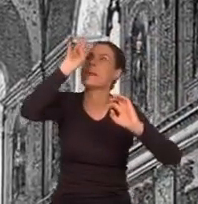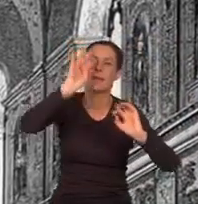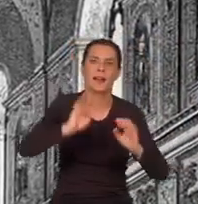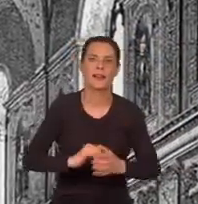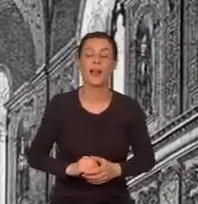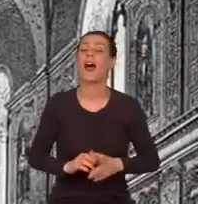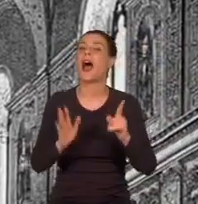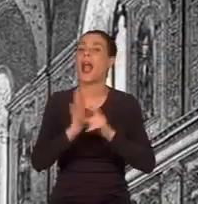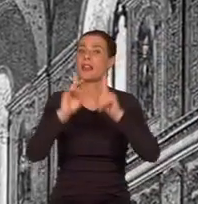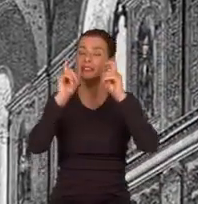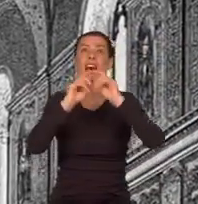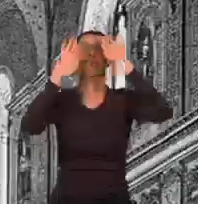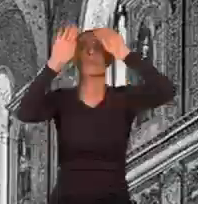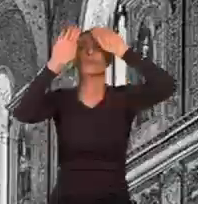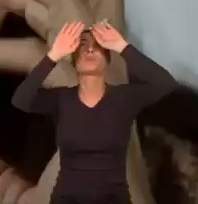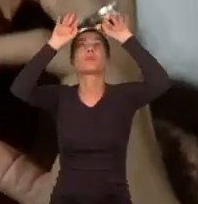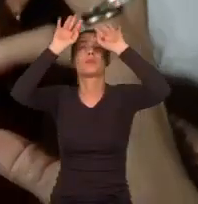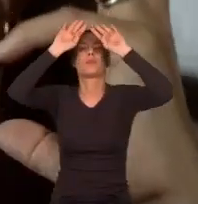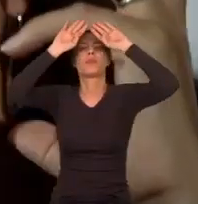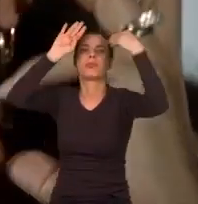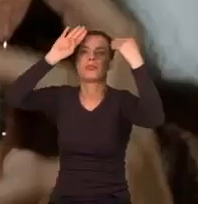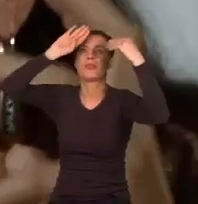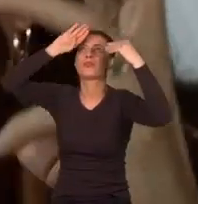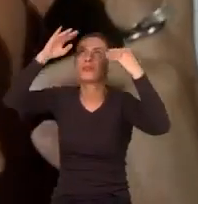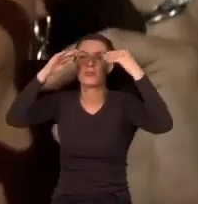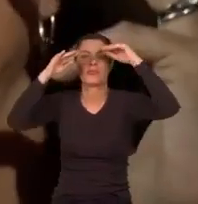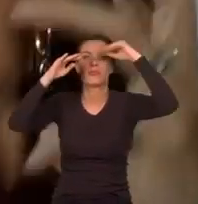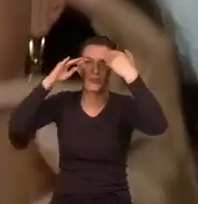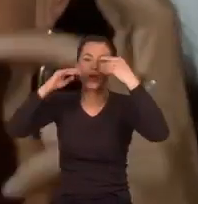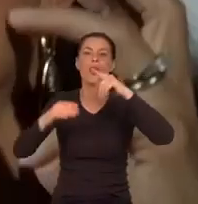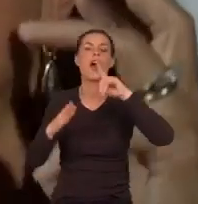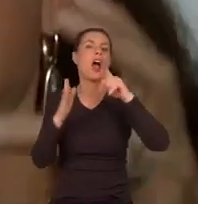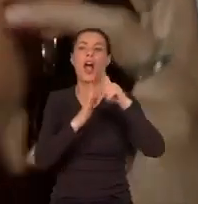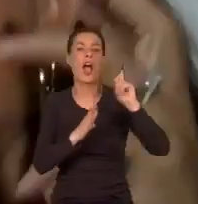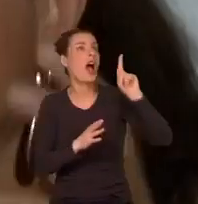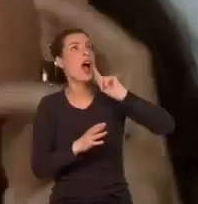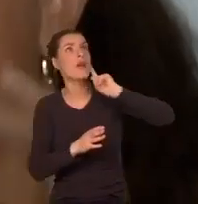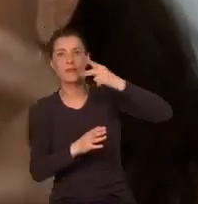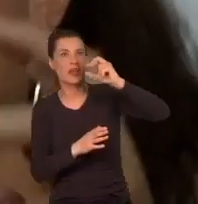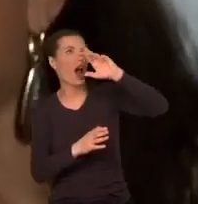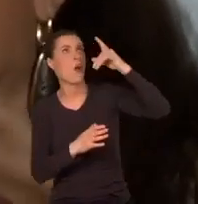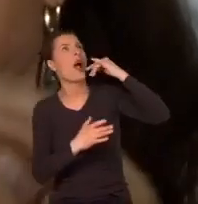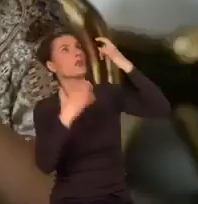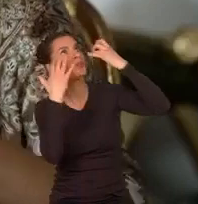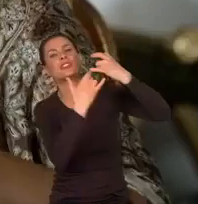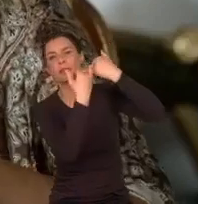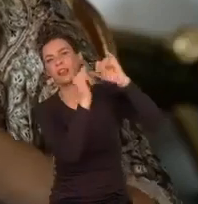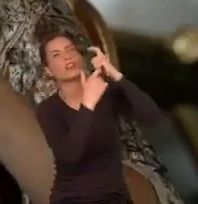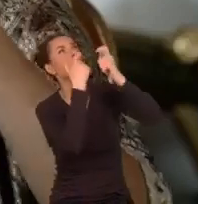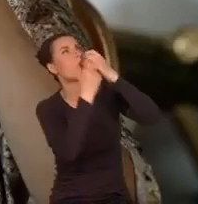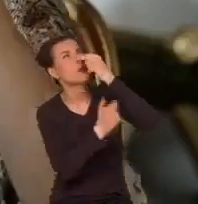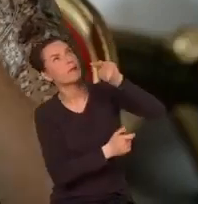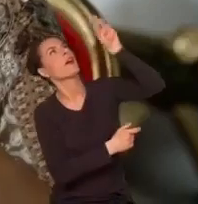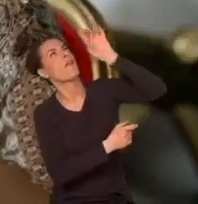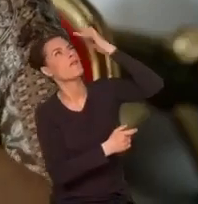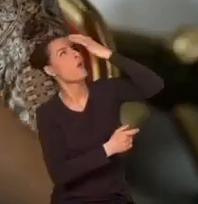Ale zaczął się łuszczyć. A ten człowiek, który nigdy nie robił niczego tak jak inni, zaczął